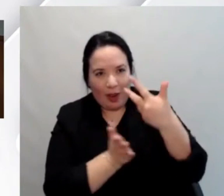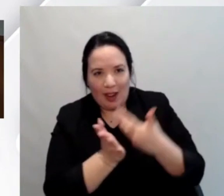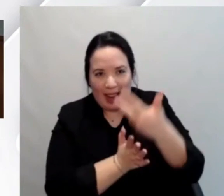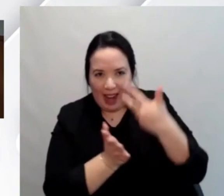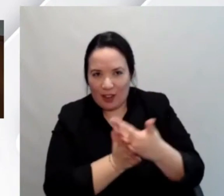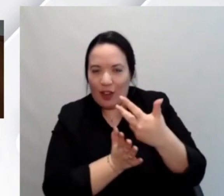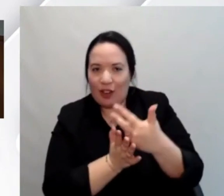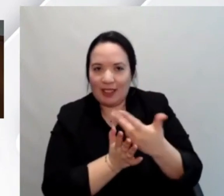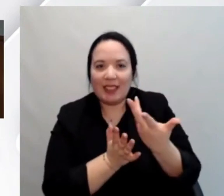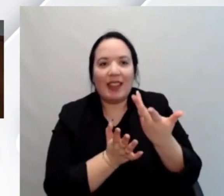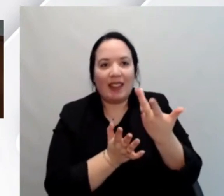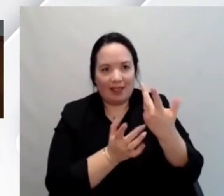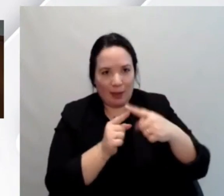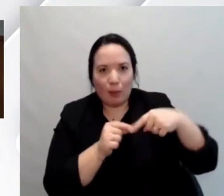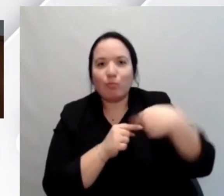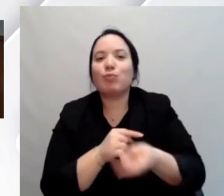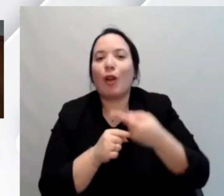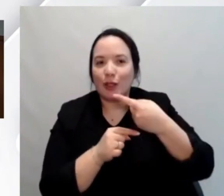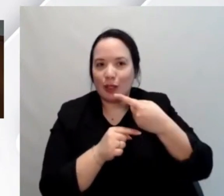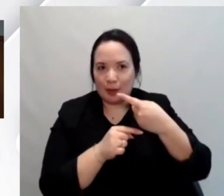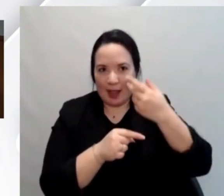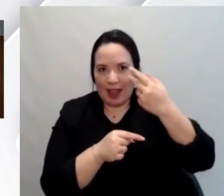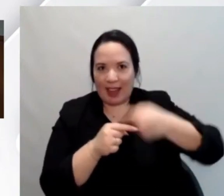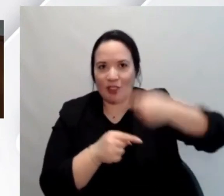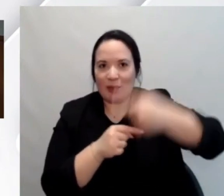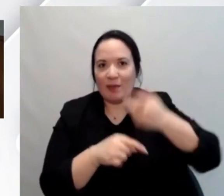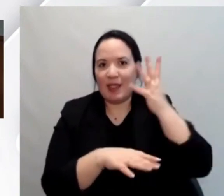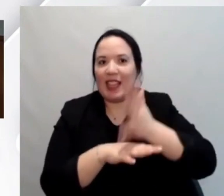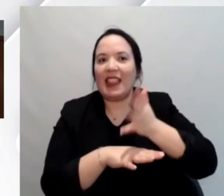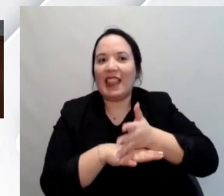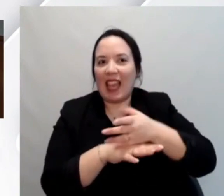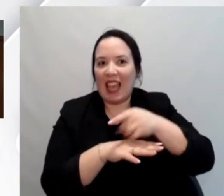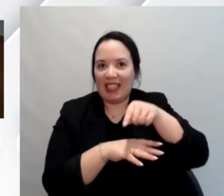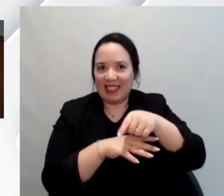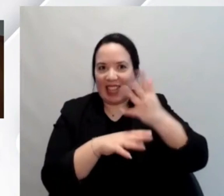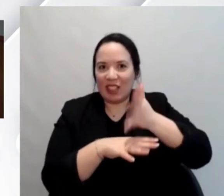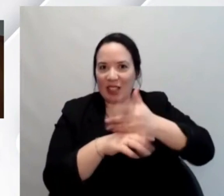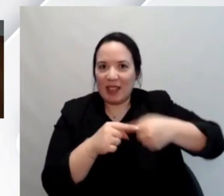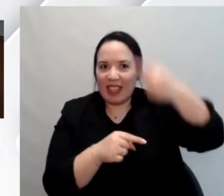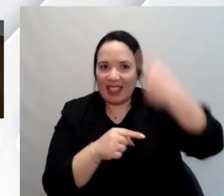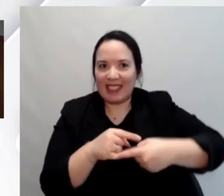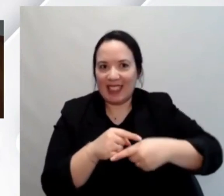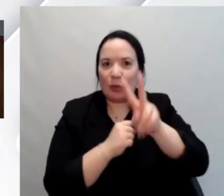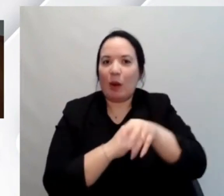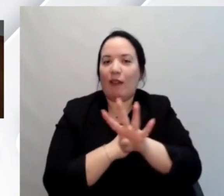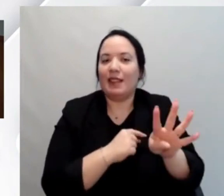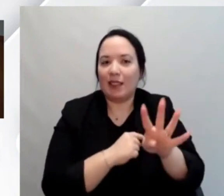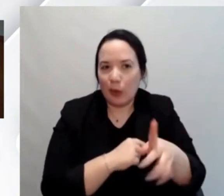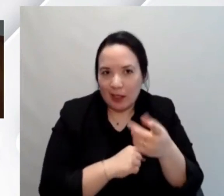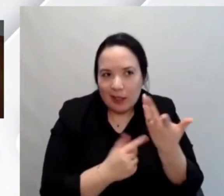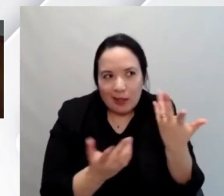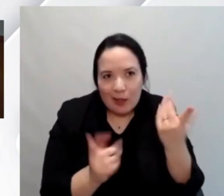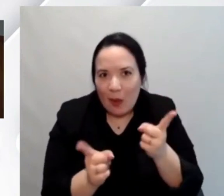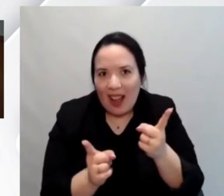farò dopo cosa cosa ci aspetta con la prossima edizione di Assessive Day però dopo assolutamente assolutamente bene grazie grazie